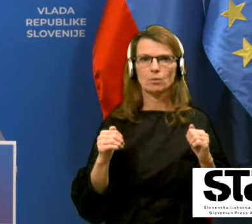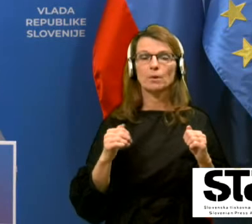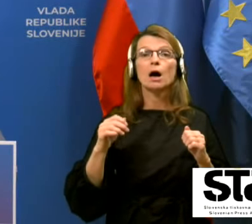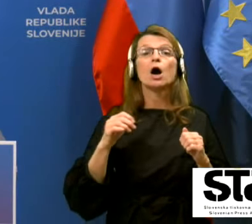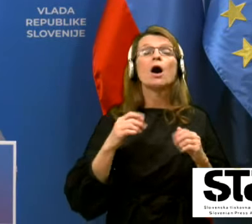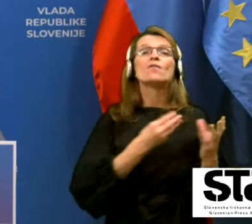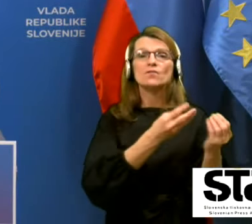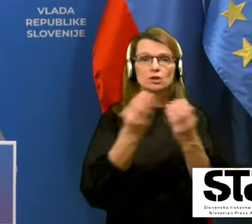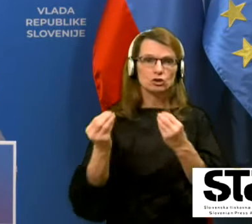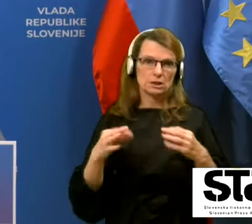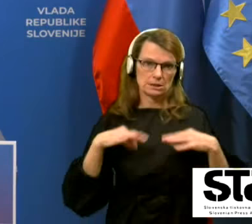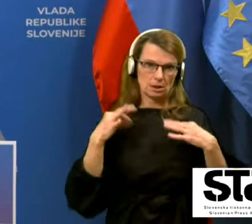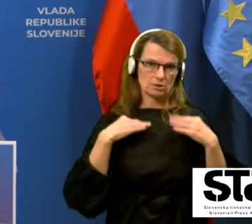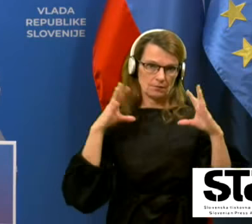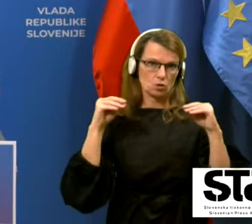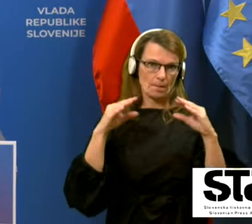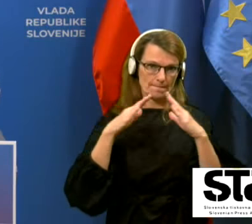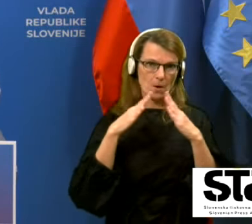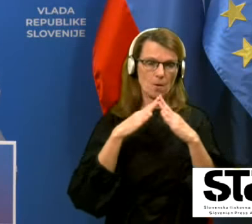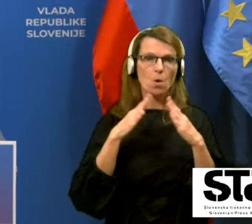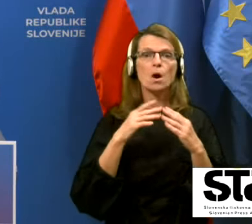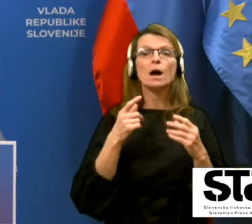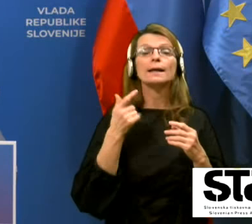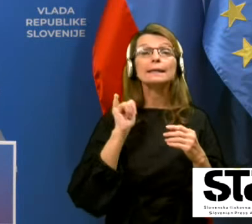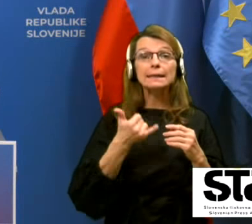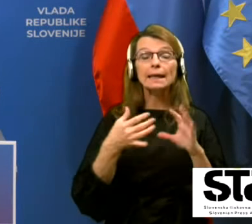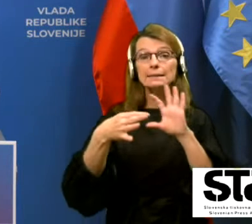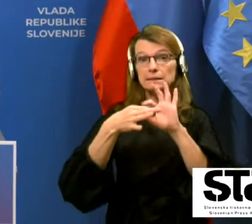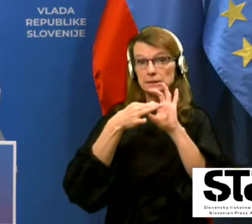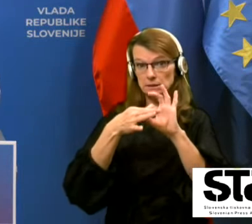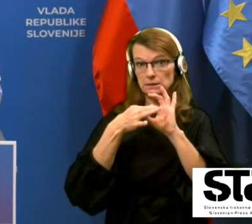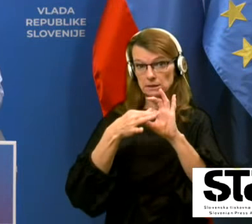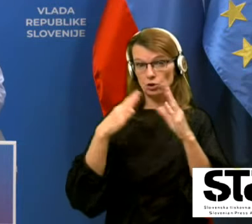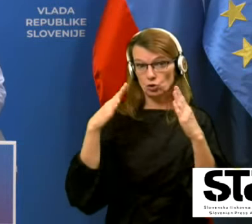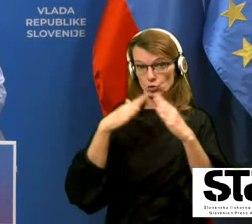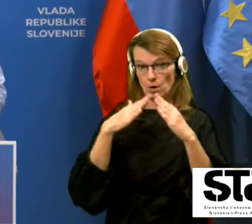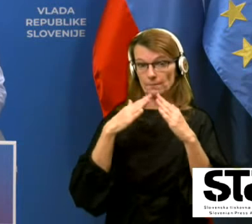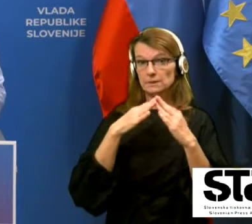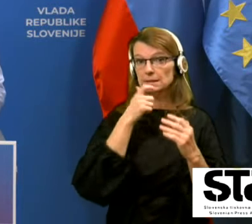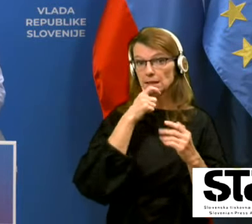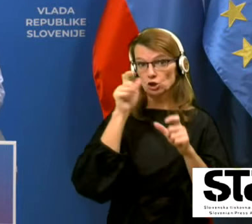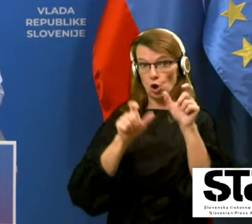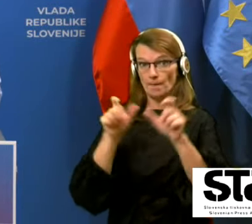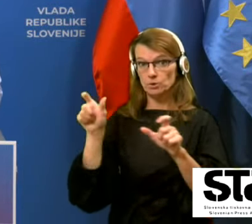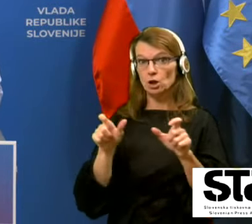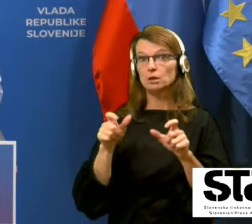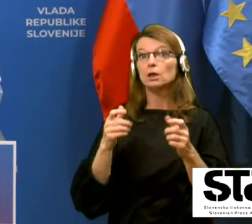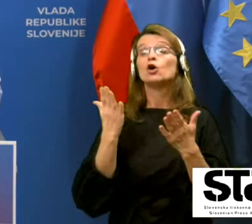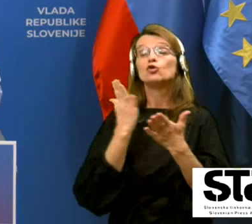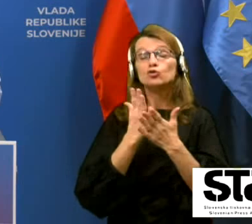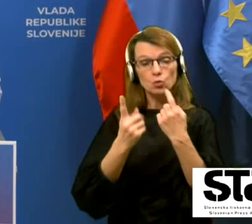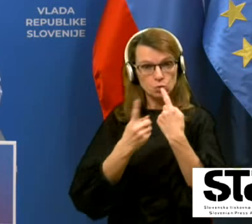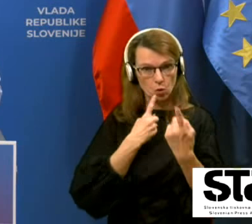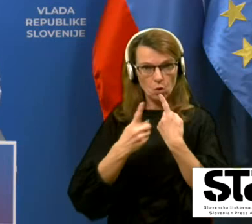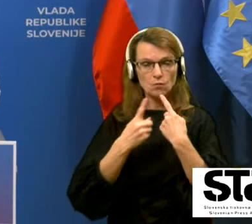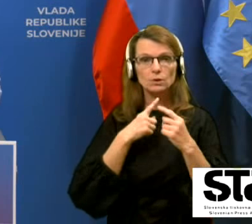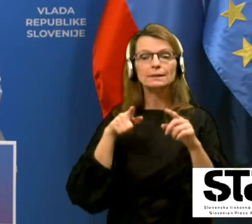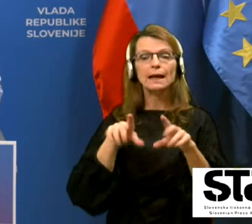zdravstvenih domov je z domovi starejših občanov, dogovorjenih, da cepljenje izvedejo